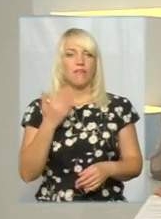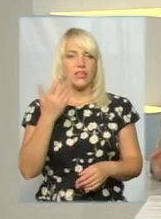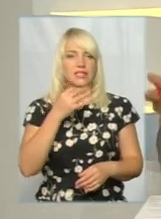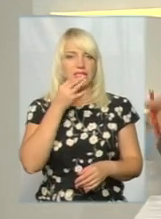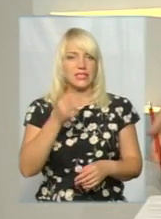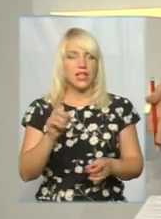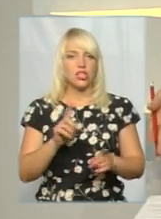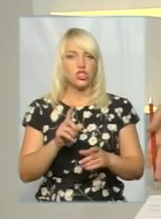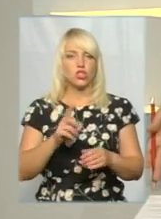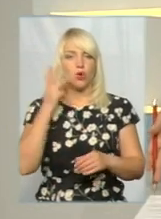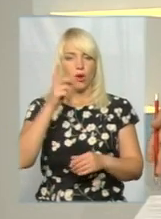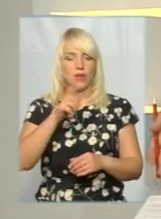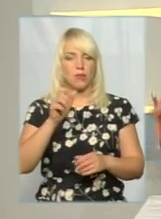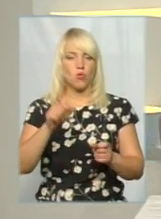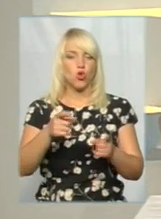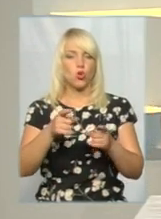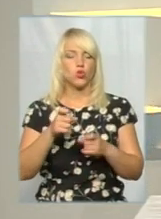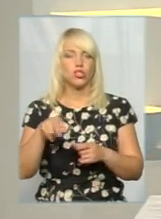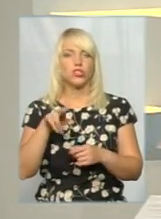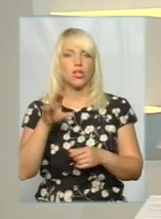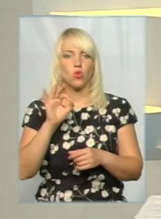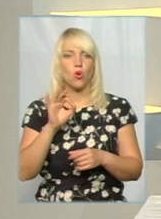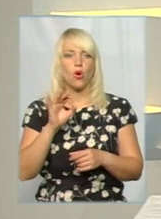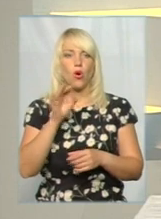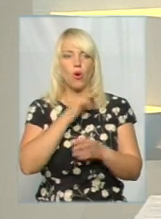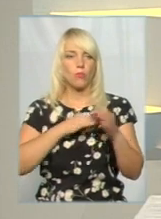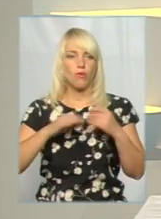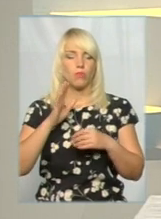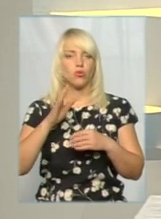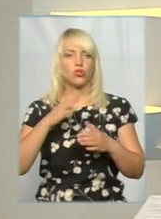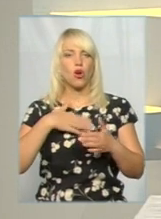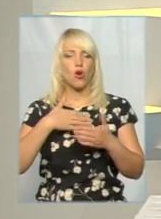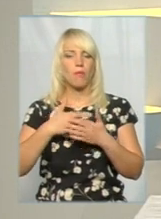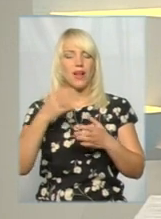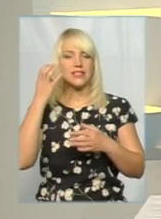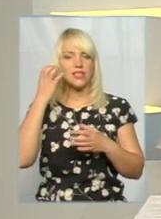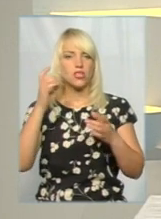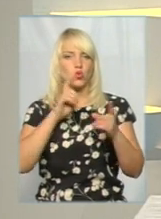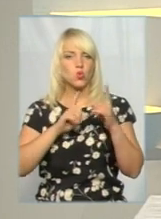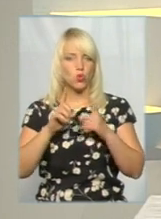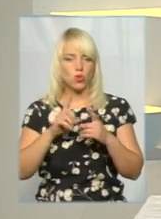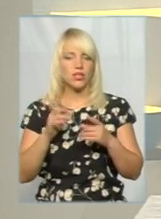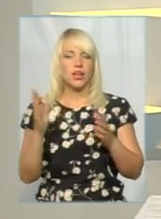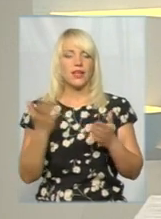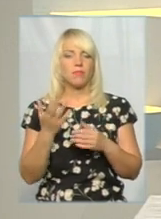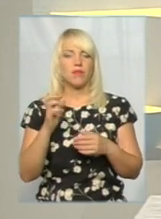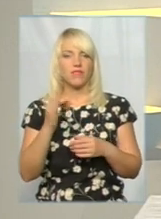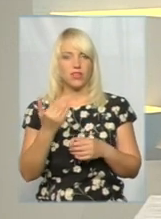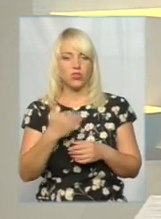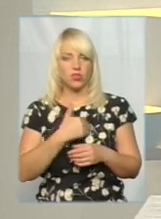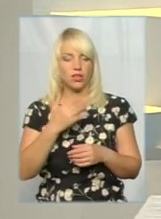хмельничани, містяни, долучитись до обговорення, на це будуть громадські слухання. Які б ви хотіли почути все ж таки